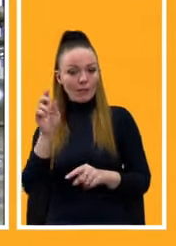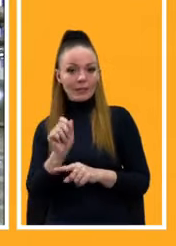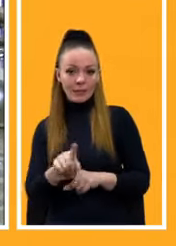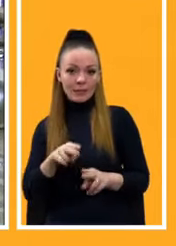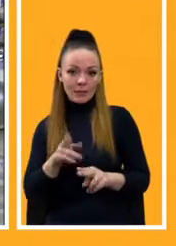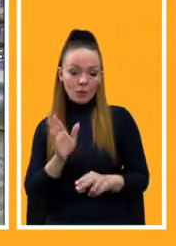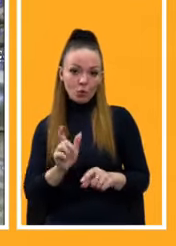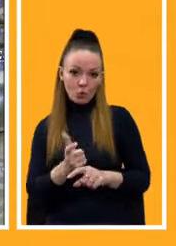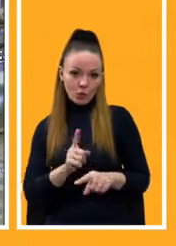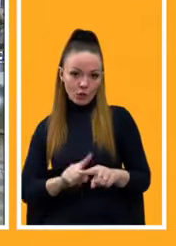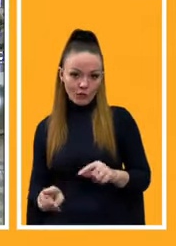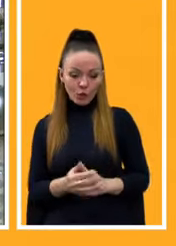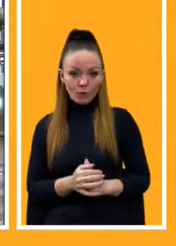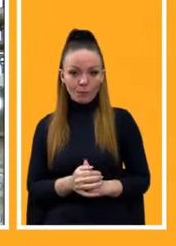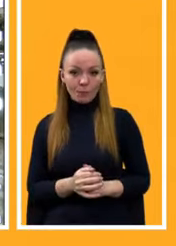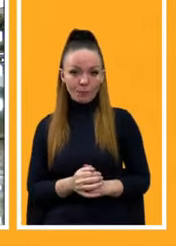досить швидко.